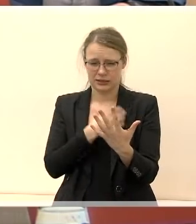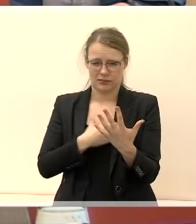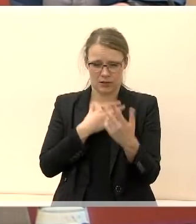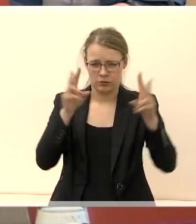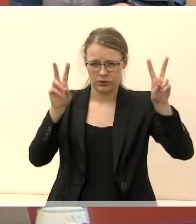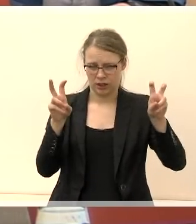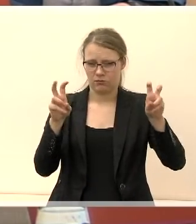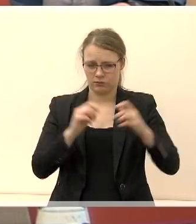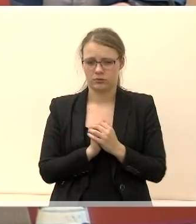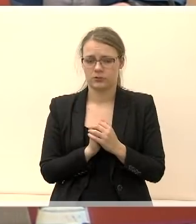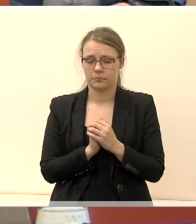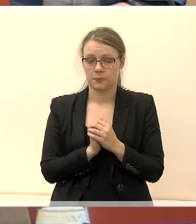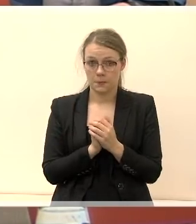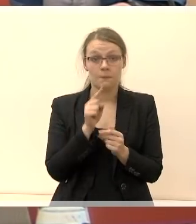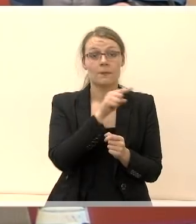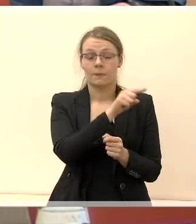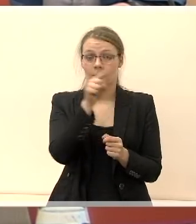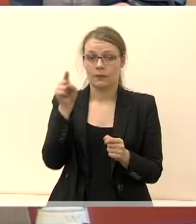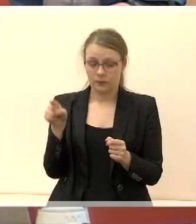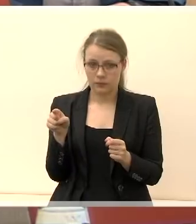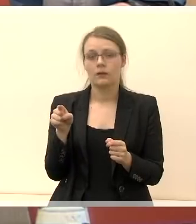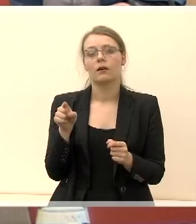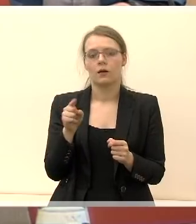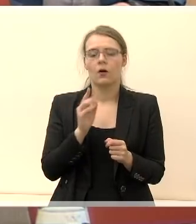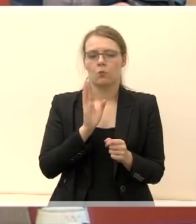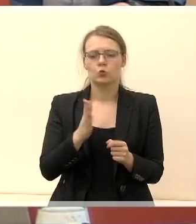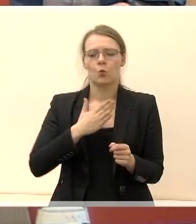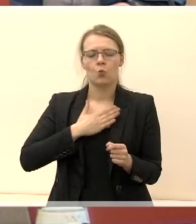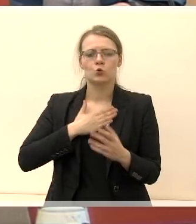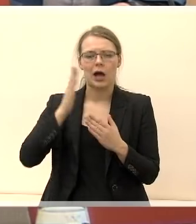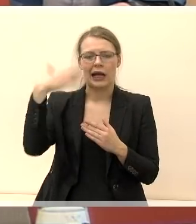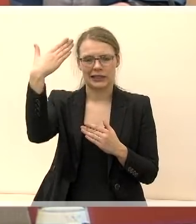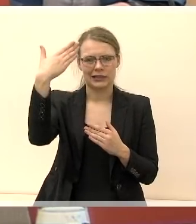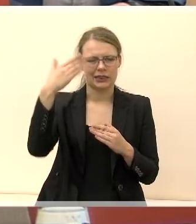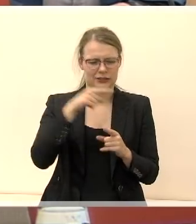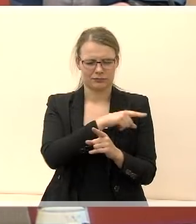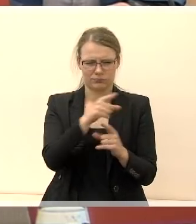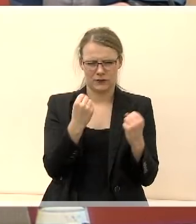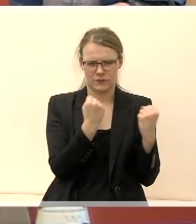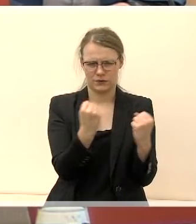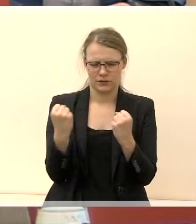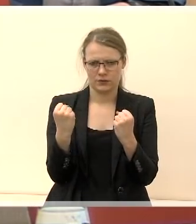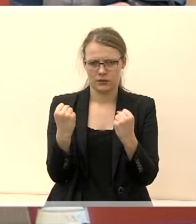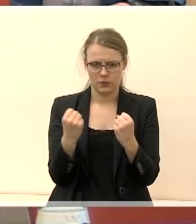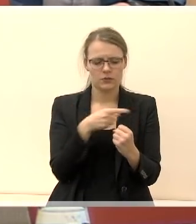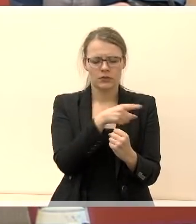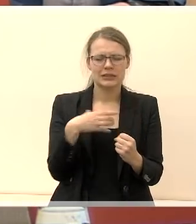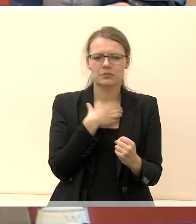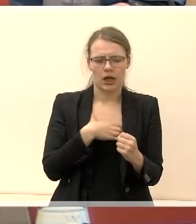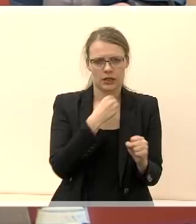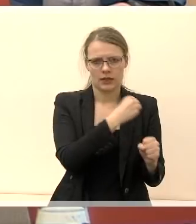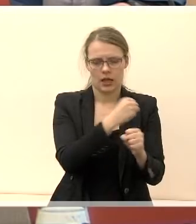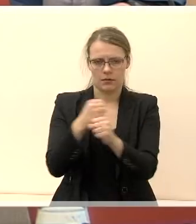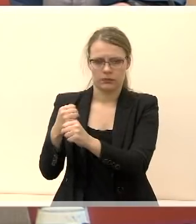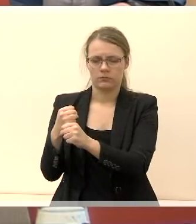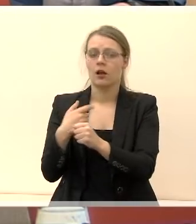kurių turėtų laikytis visa mūsų ateitis, visi mūsų pagrindiniai darbai ir